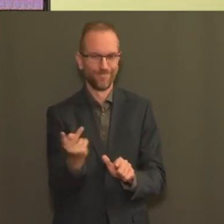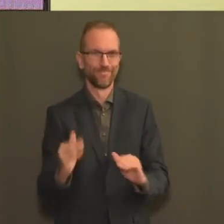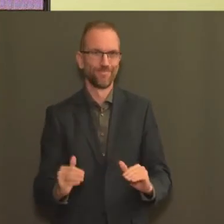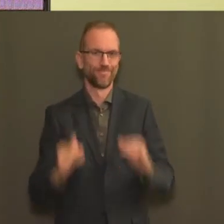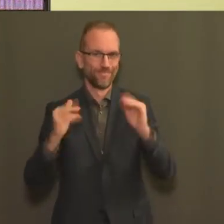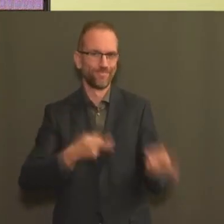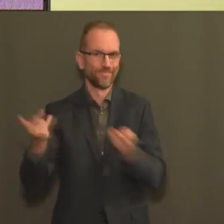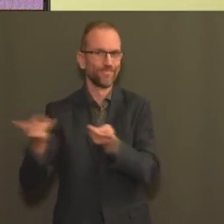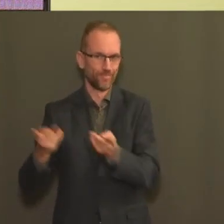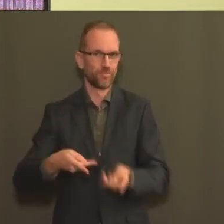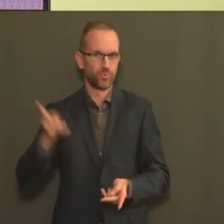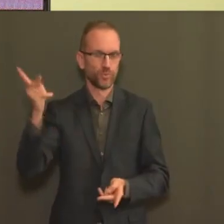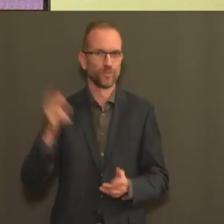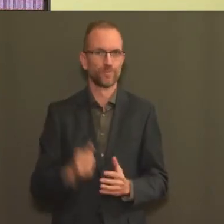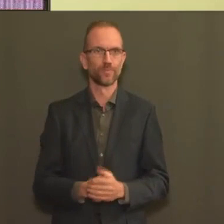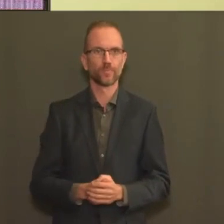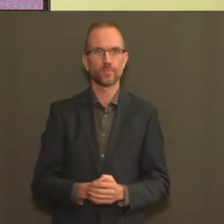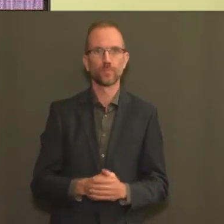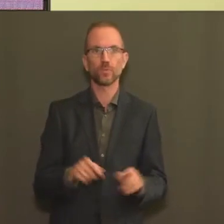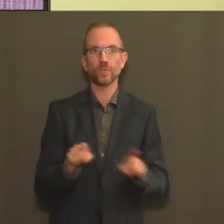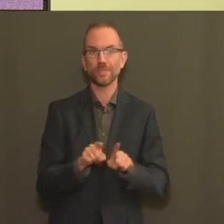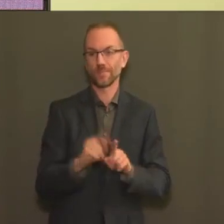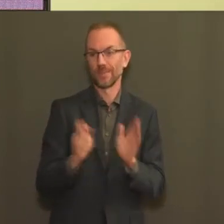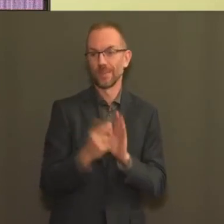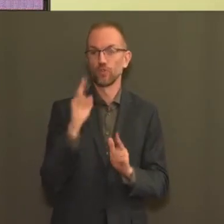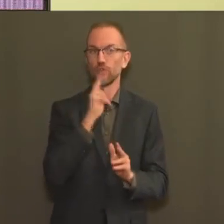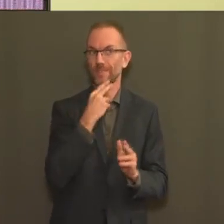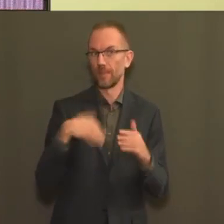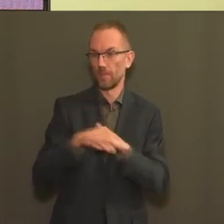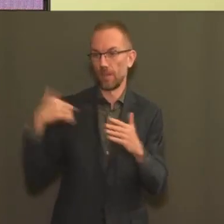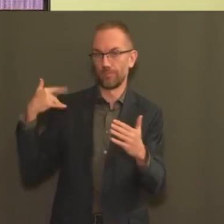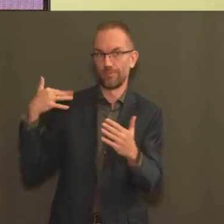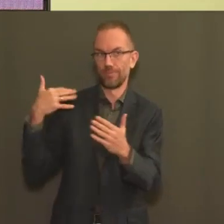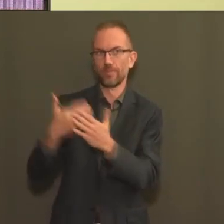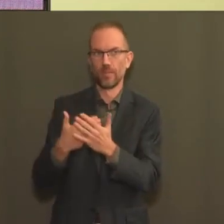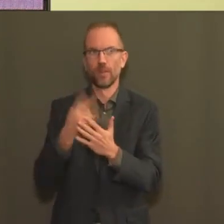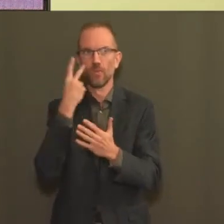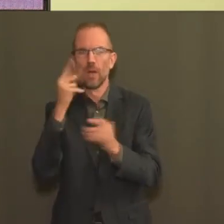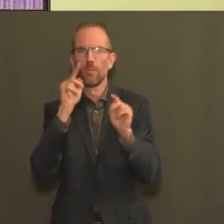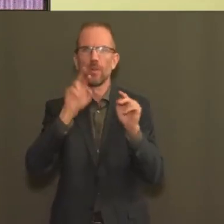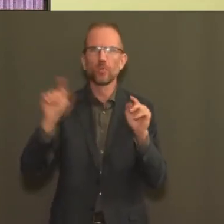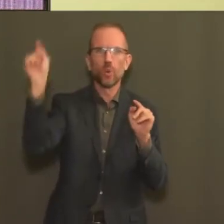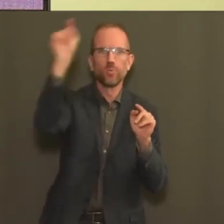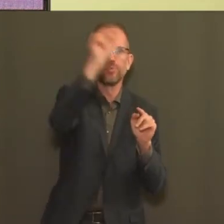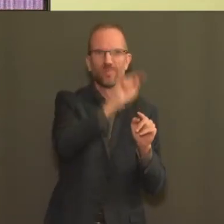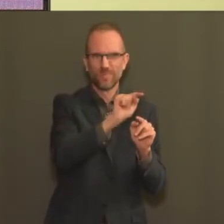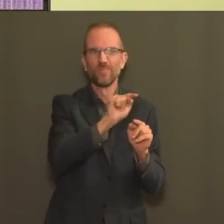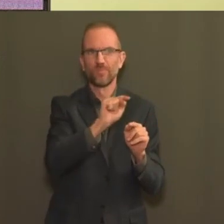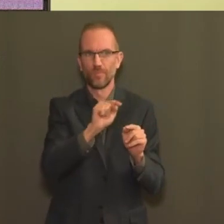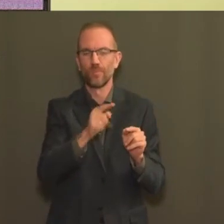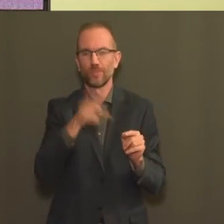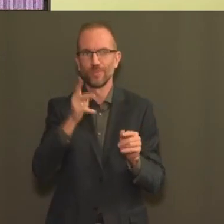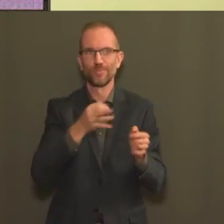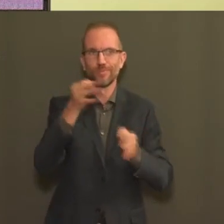Depuis début janvier, nous assistons aussi à divers endroits du pays à une augmentation du nombre de variants et tout spécialement du variant appelé variant